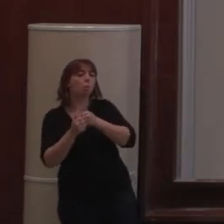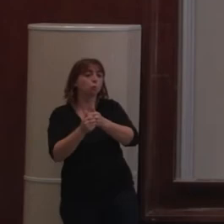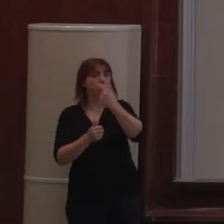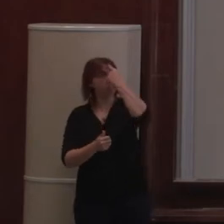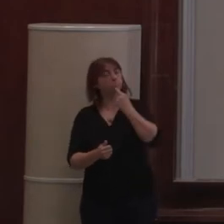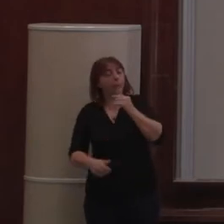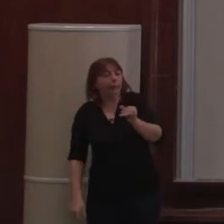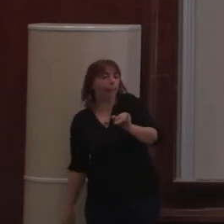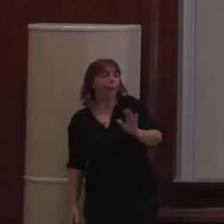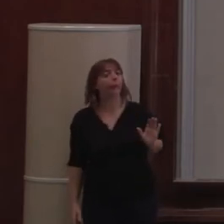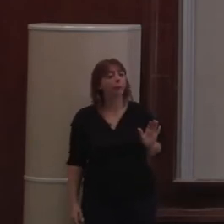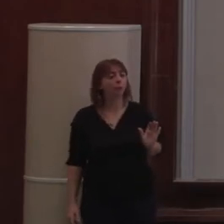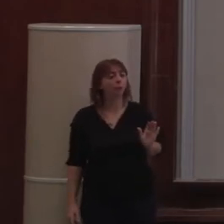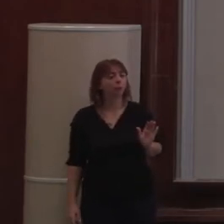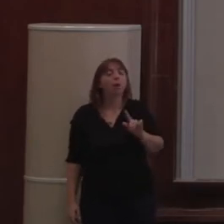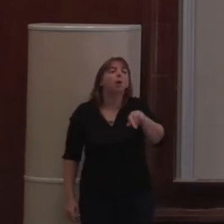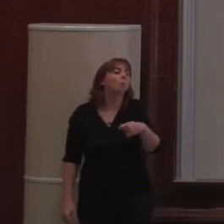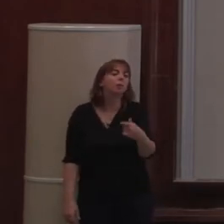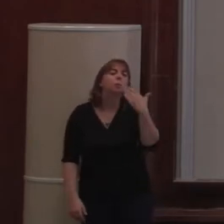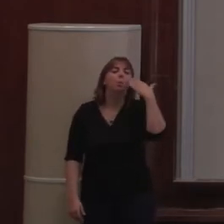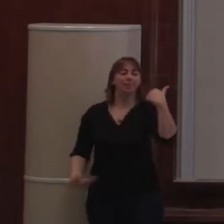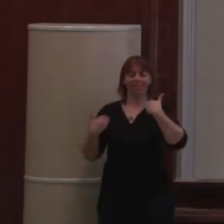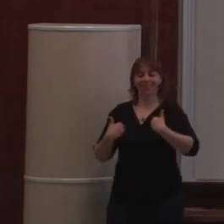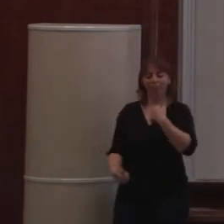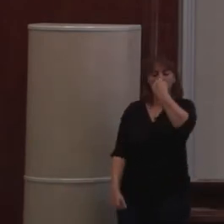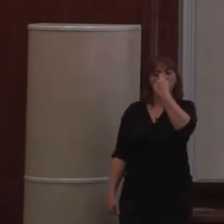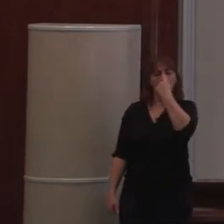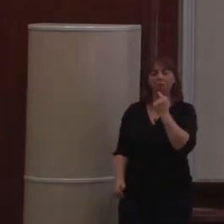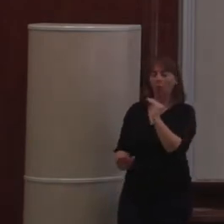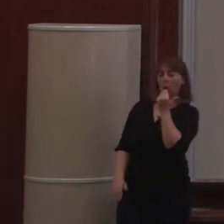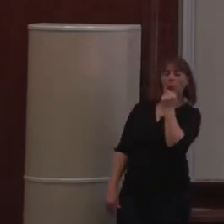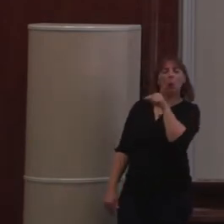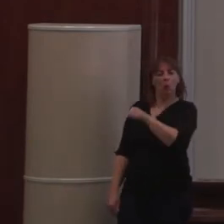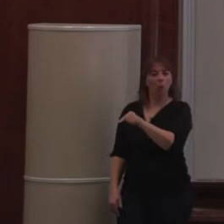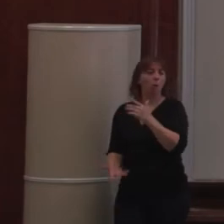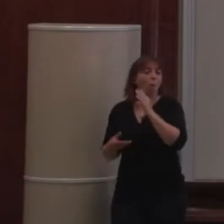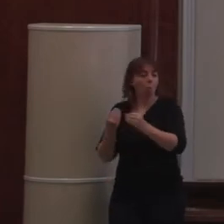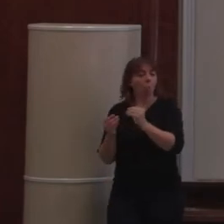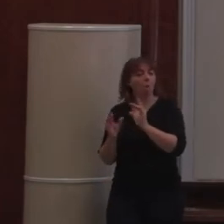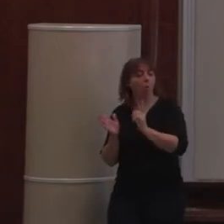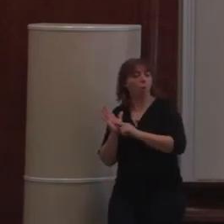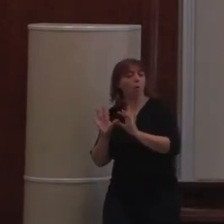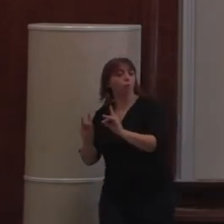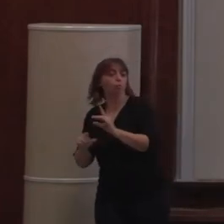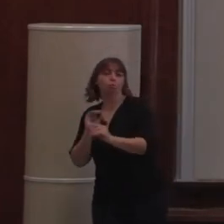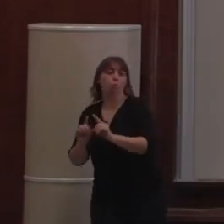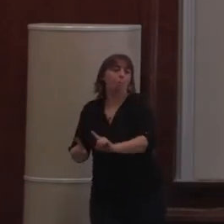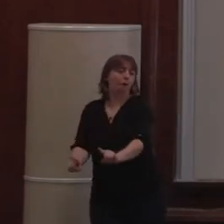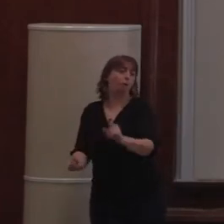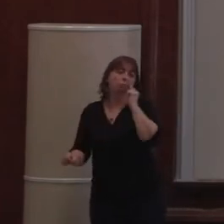si je n'ai pas le droit de voir le champ, il ne me sera pas proposé ici dans la liste. Alors, la sécurité est un point très, très fort de Plone.